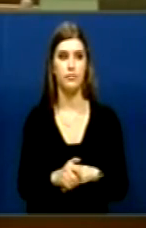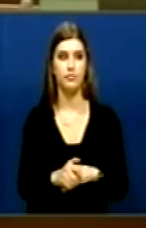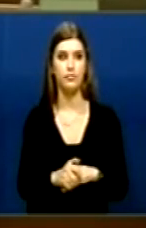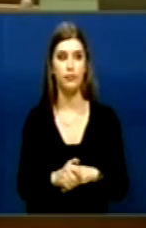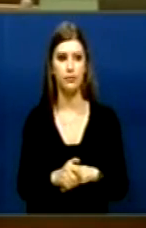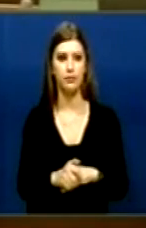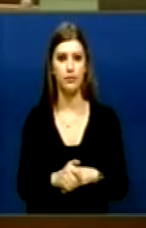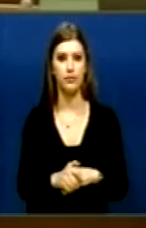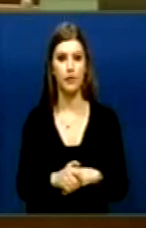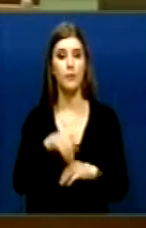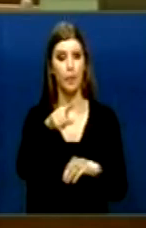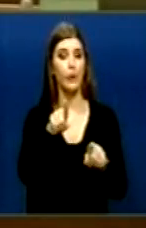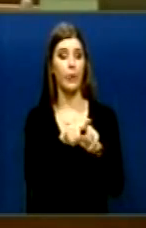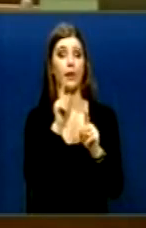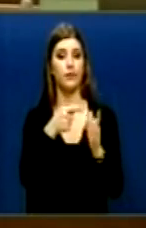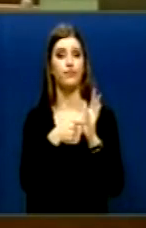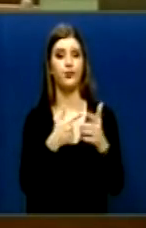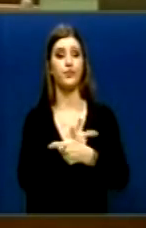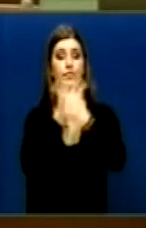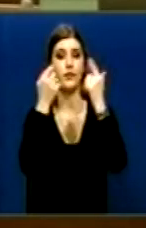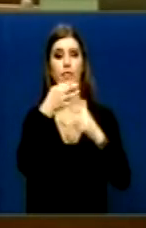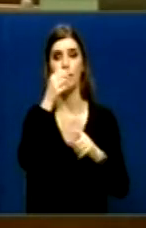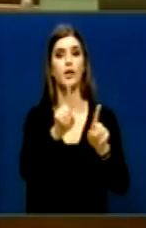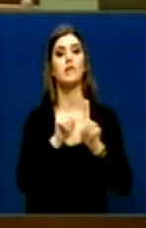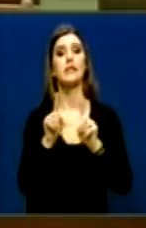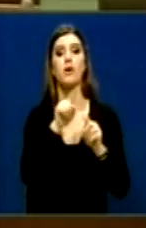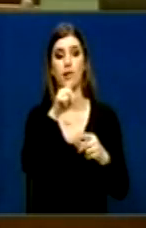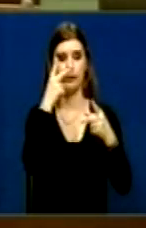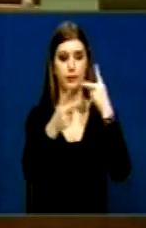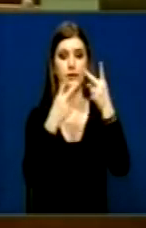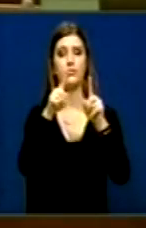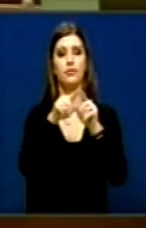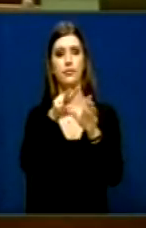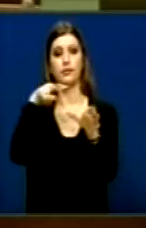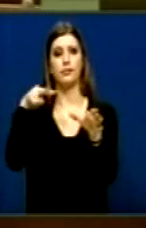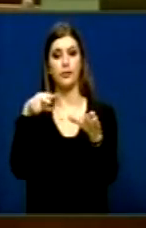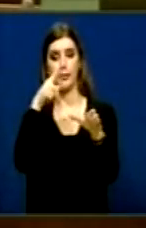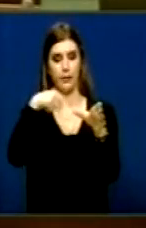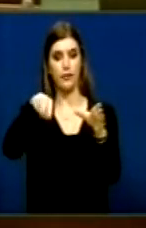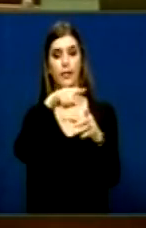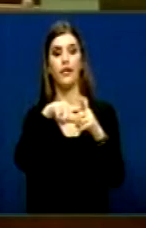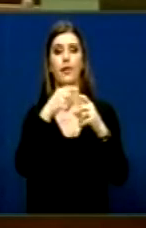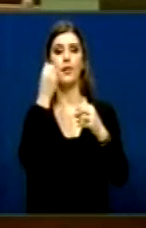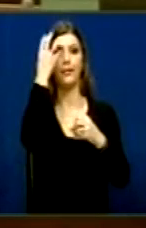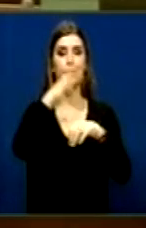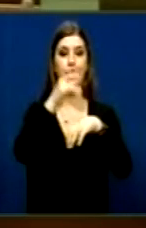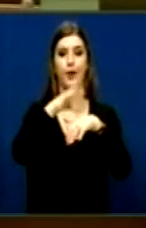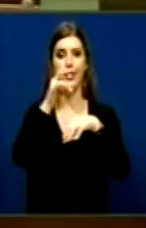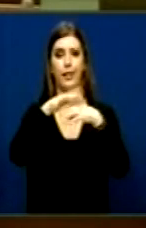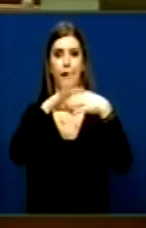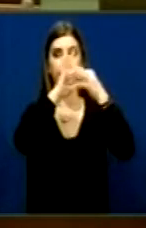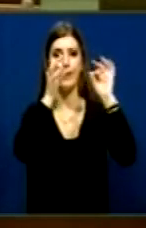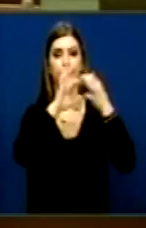mësejnë e vëjshëm për shkak se e qartësën situatën për tej frazave boshet që po i të gjojmë këtu në këtë kuven nga Kryeministri.